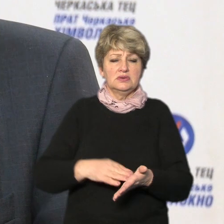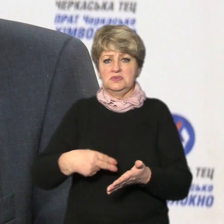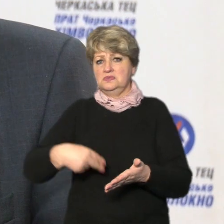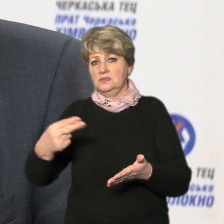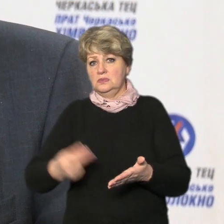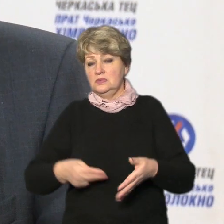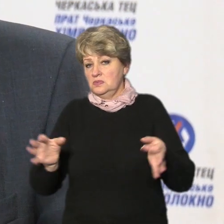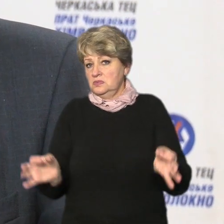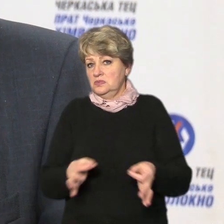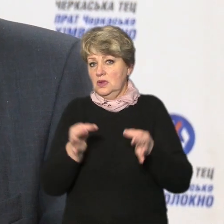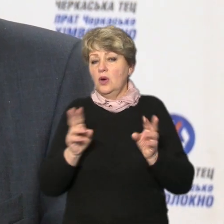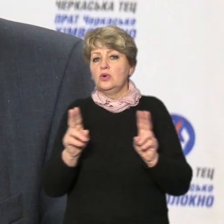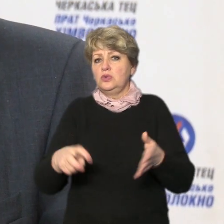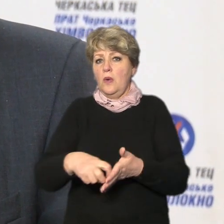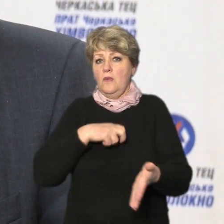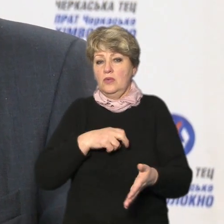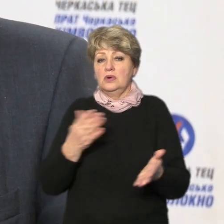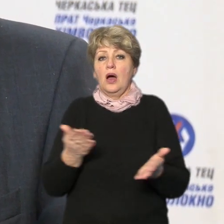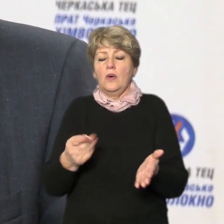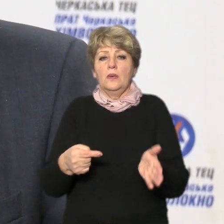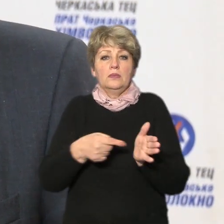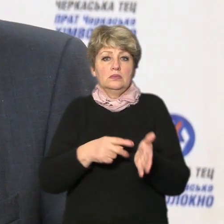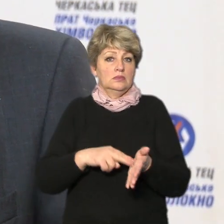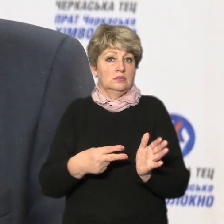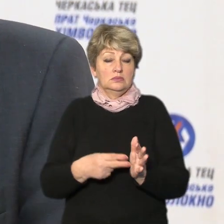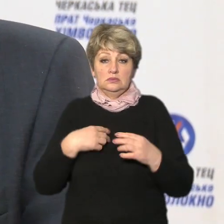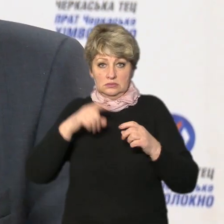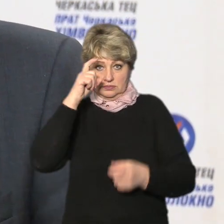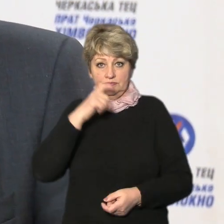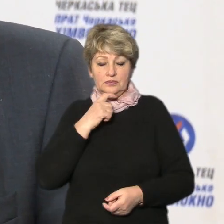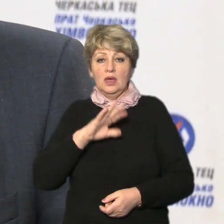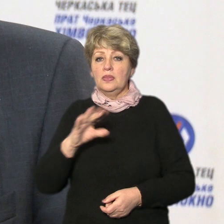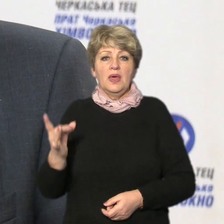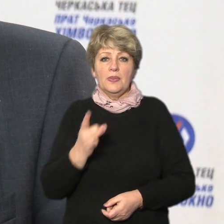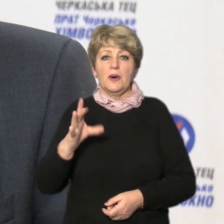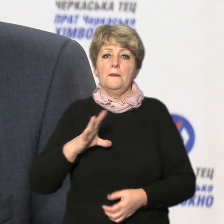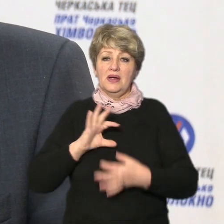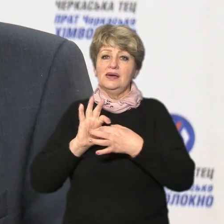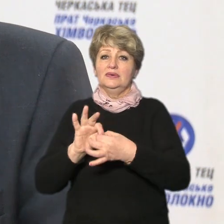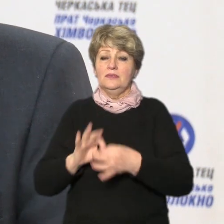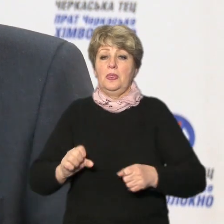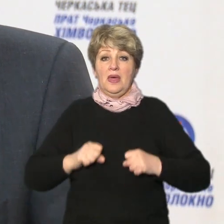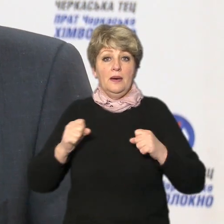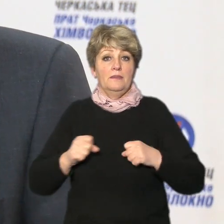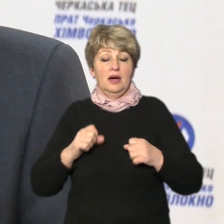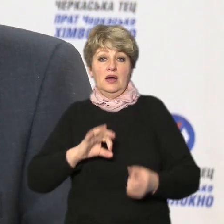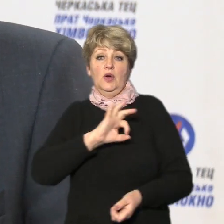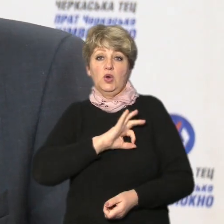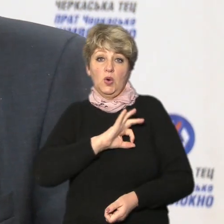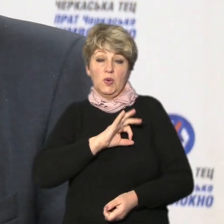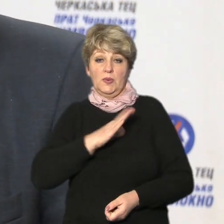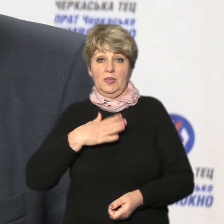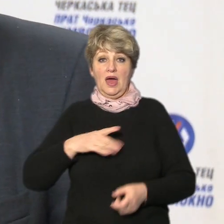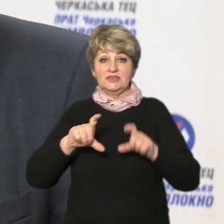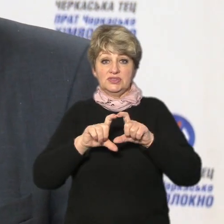відомо хто його прислав із якою метою неодноразово виходили на зв'язок намагалися юридичний департамент наш